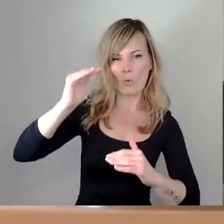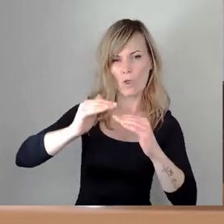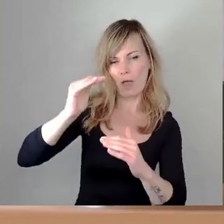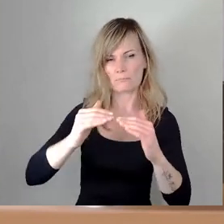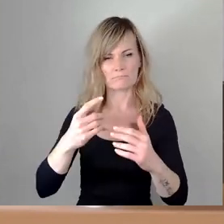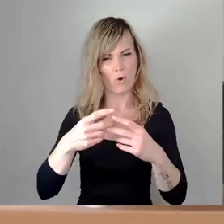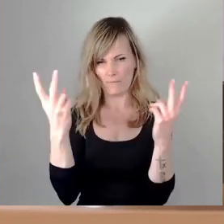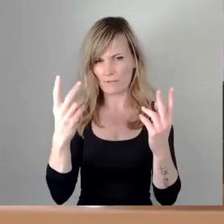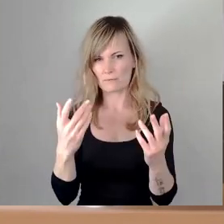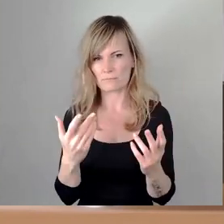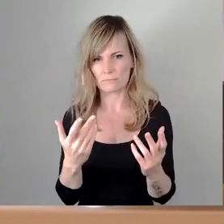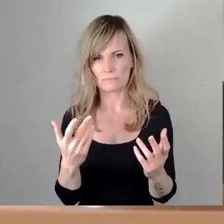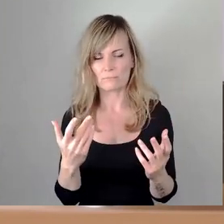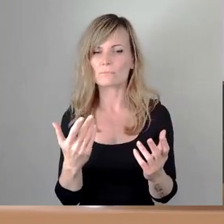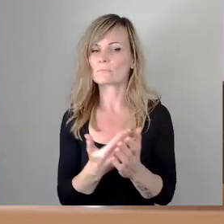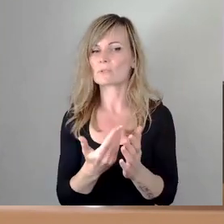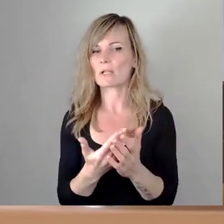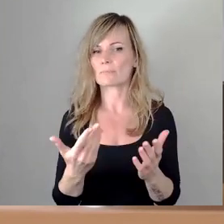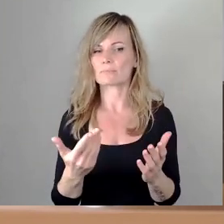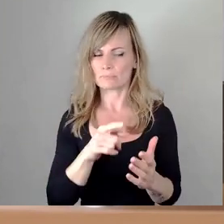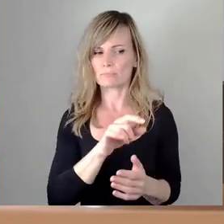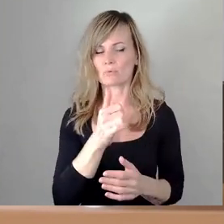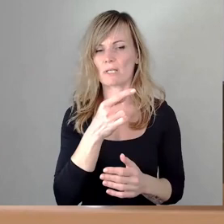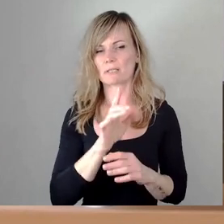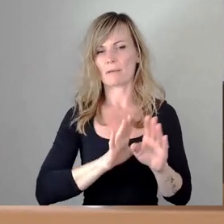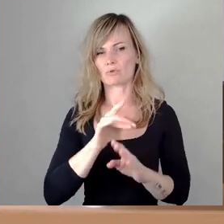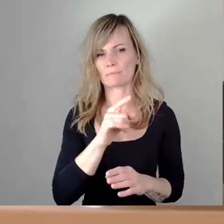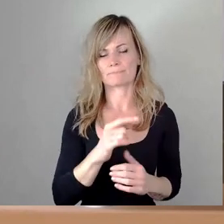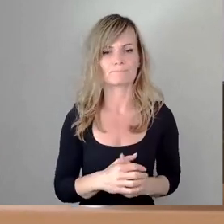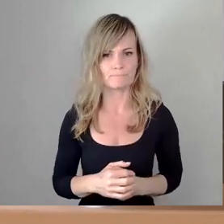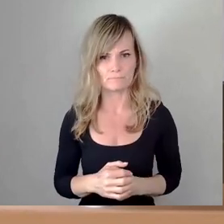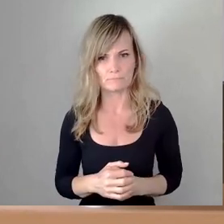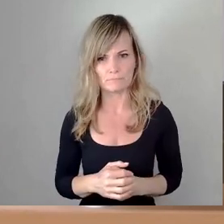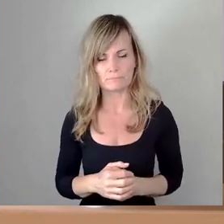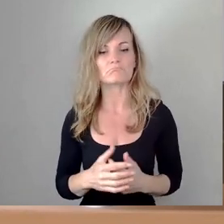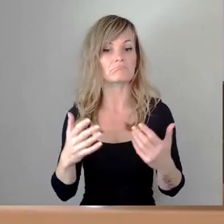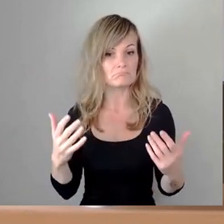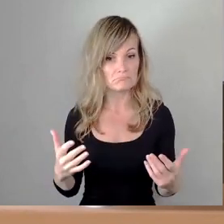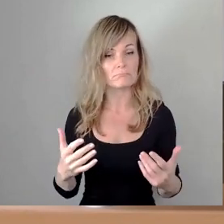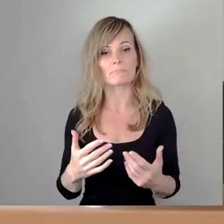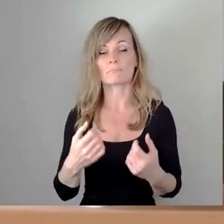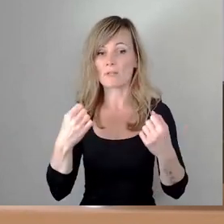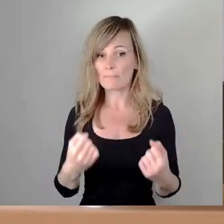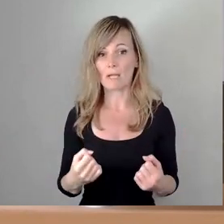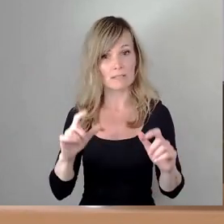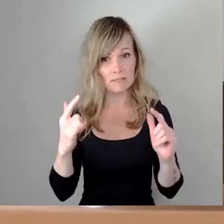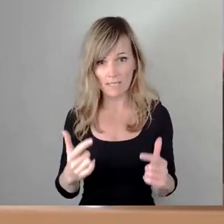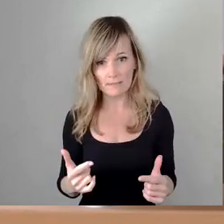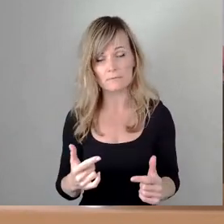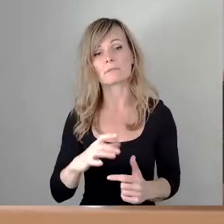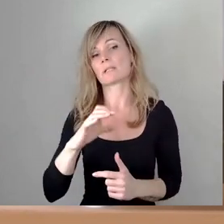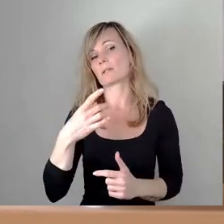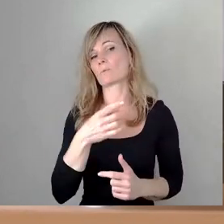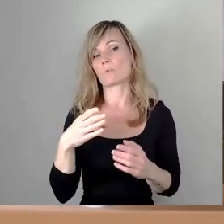entsprechend gehen beziehungsweise findet der keine Mehrheit wurde dann der CDU Antrag